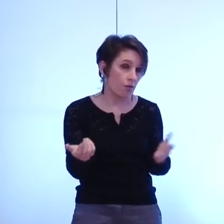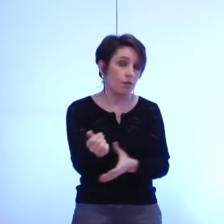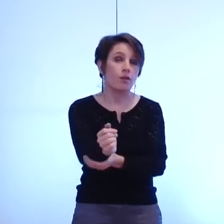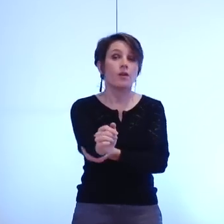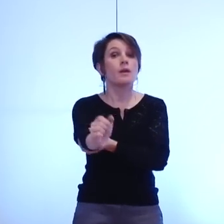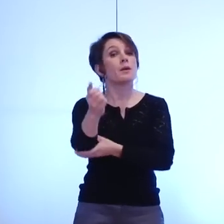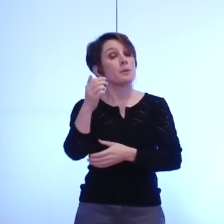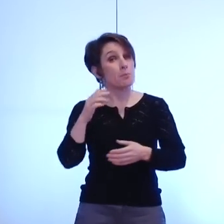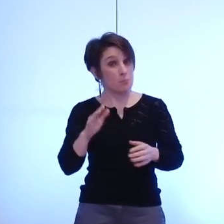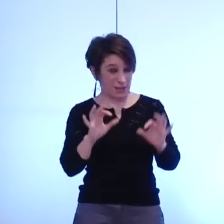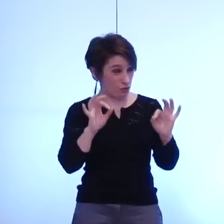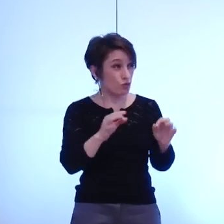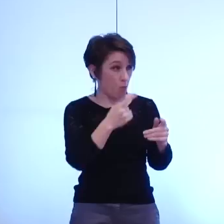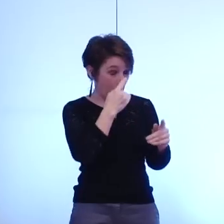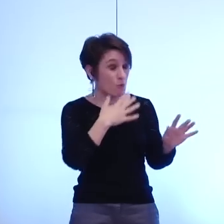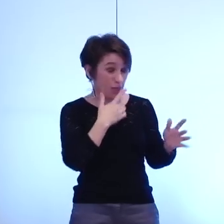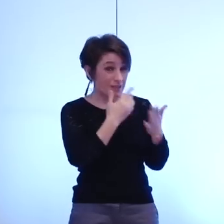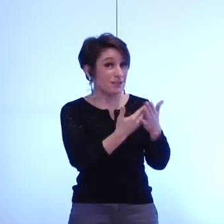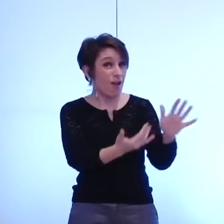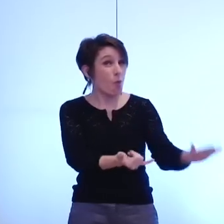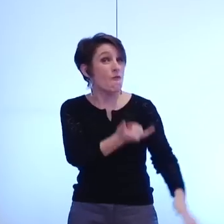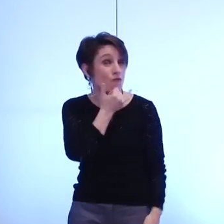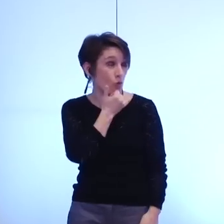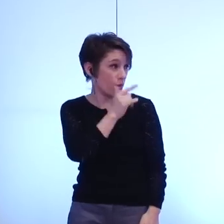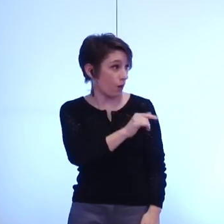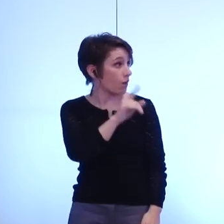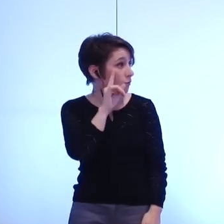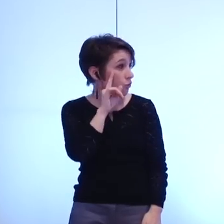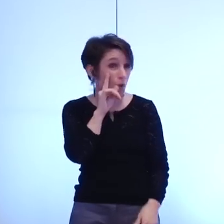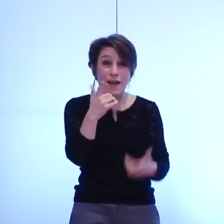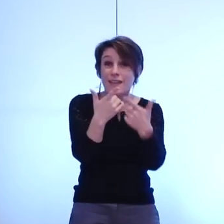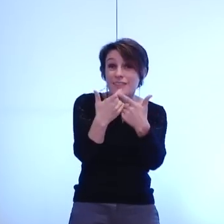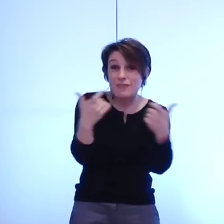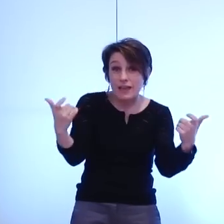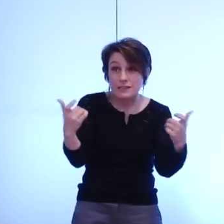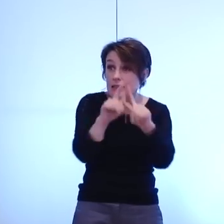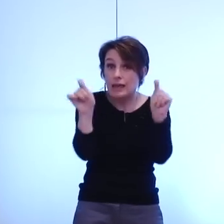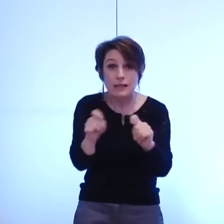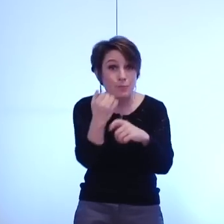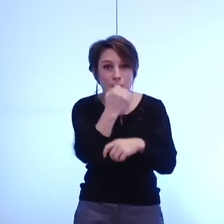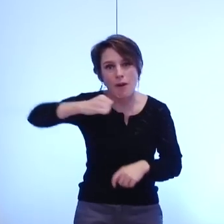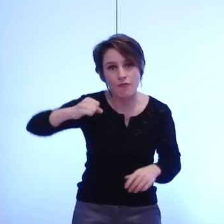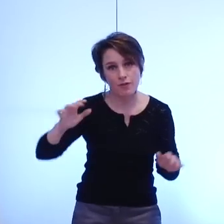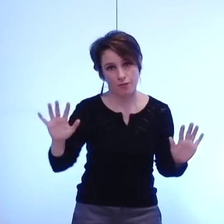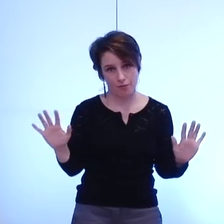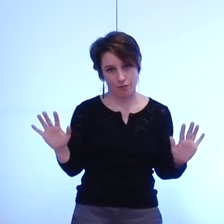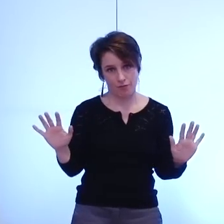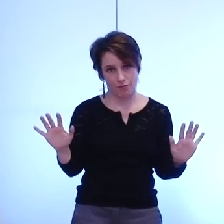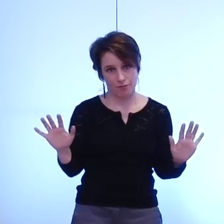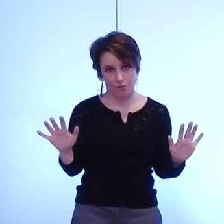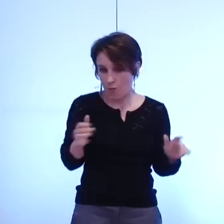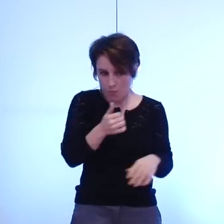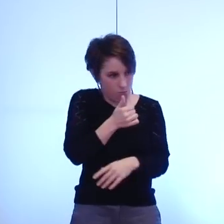vous portez justement atteinte au respect de cette diversité un concept que vous maniez donc